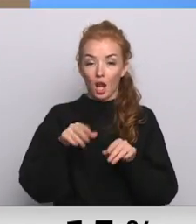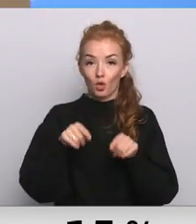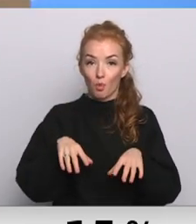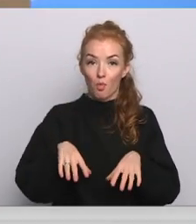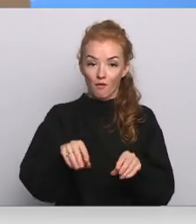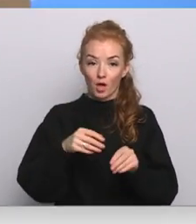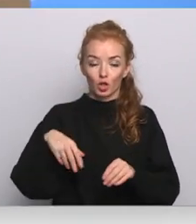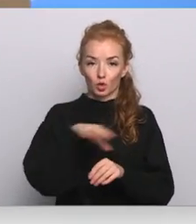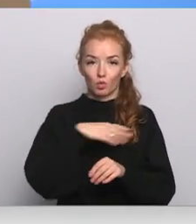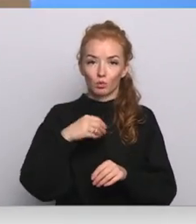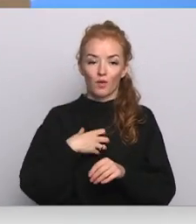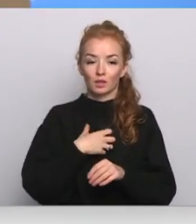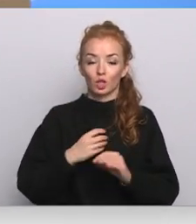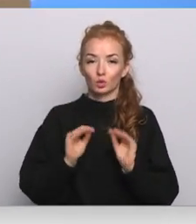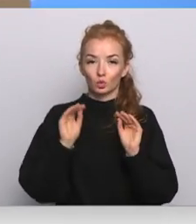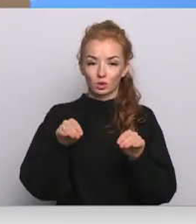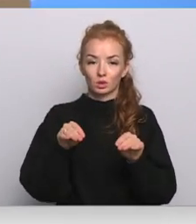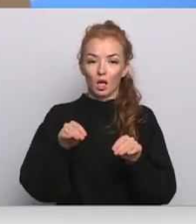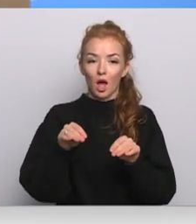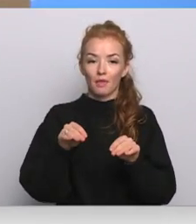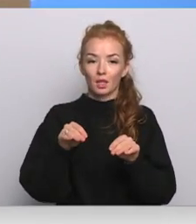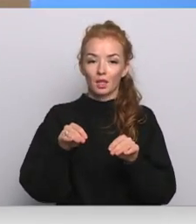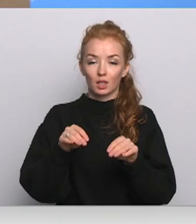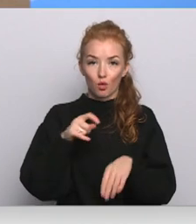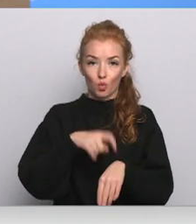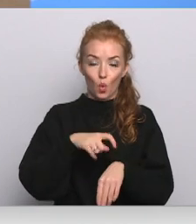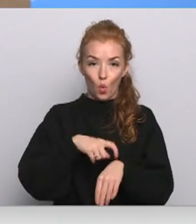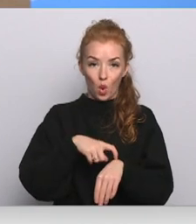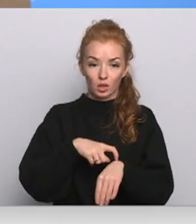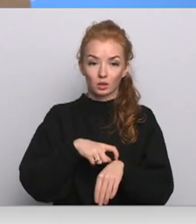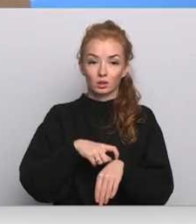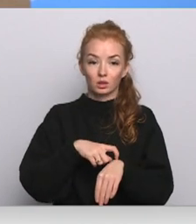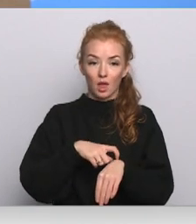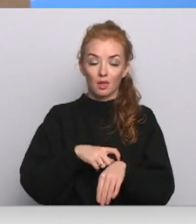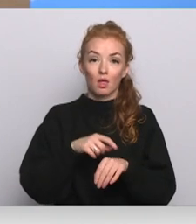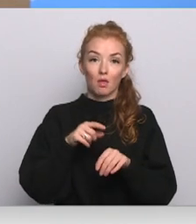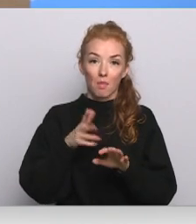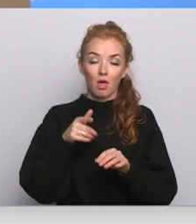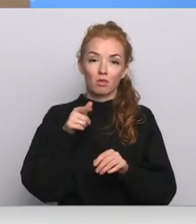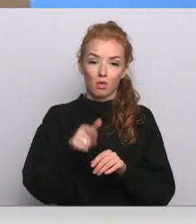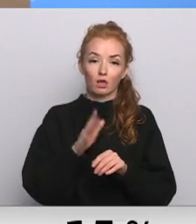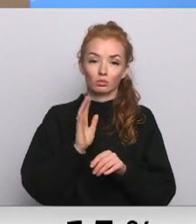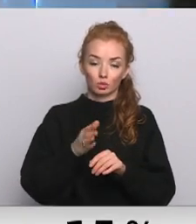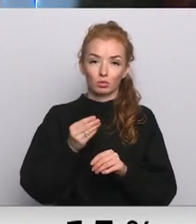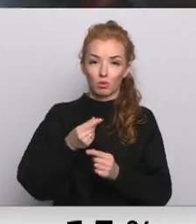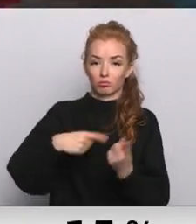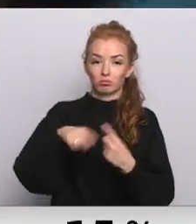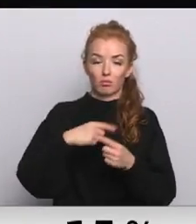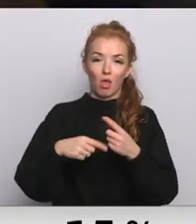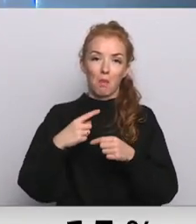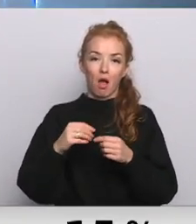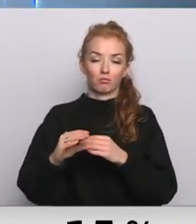būs visās vietās jāuzstāda astronomiskie pulkstiņi, taču tas atmaksāsies nepilna gadu laikām.